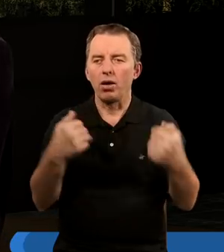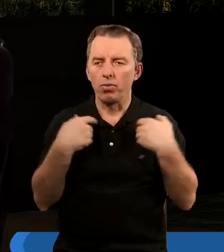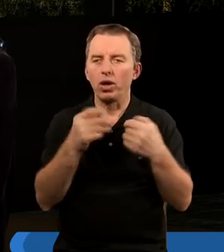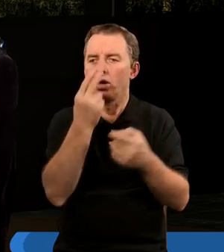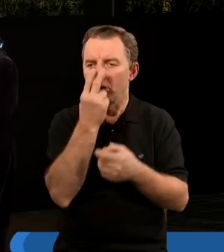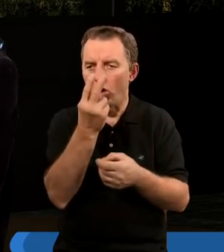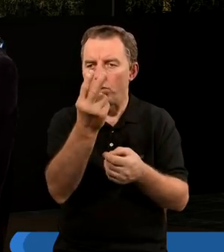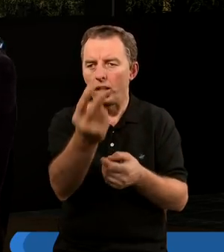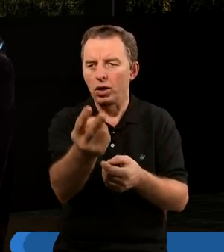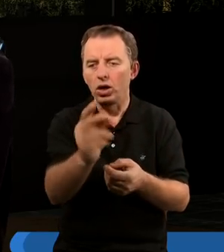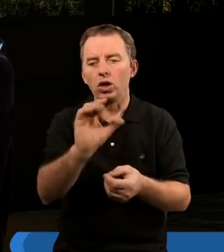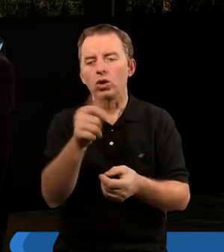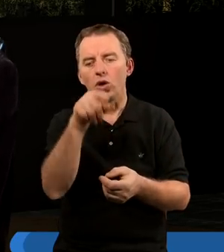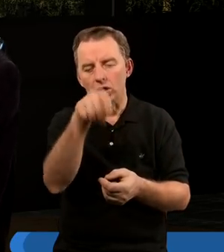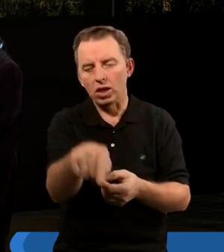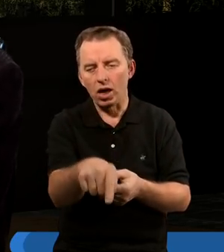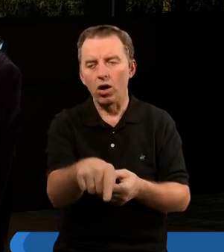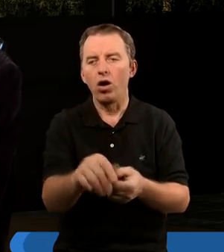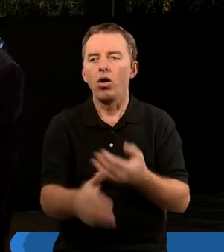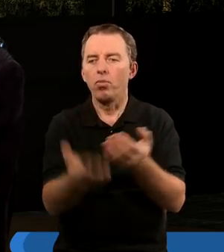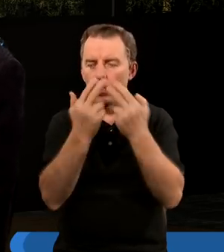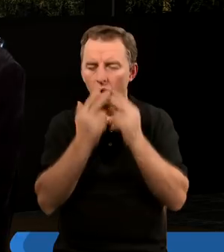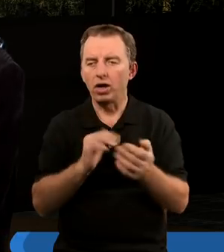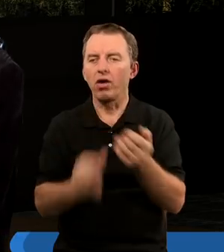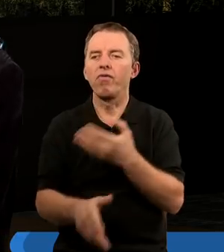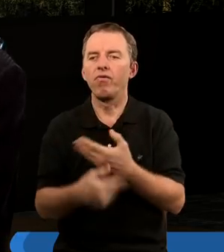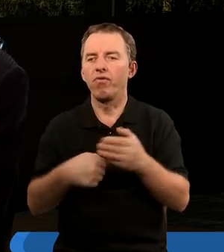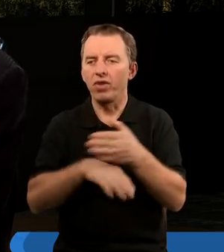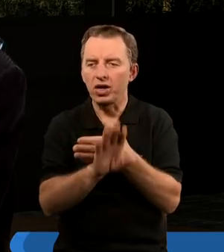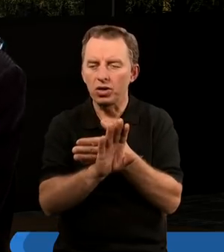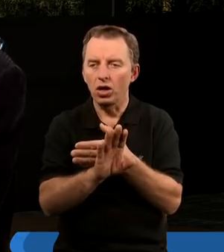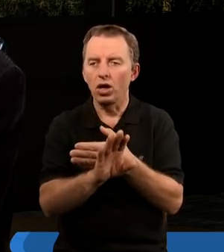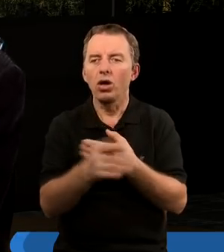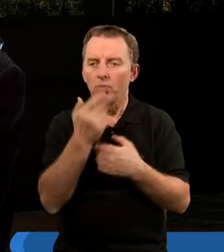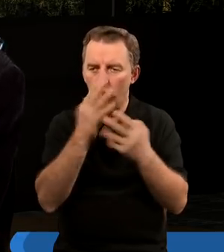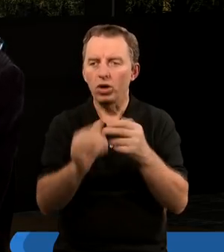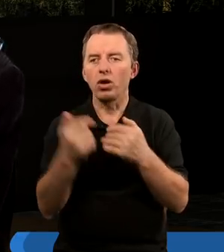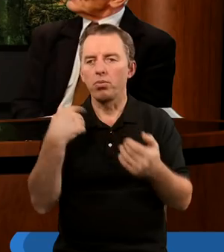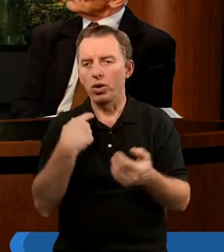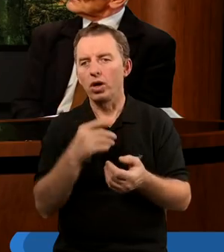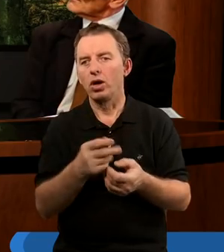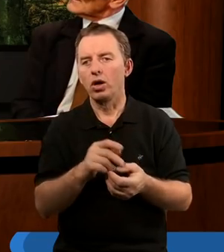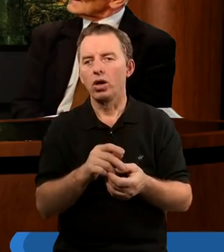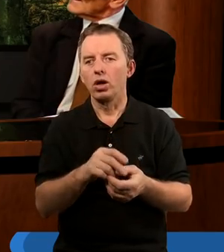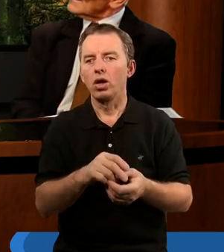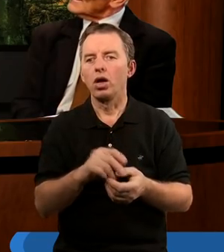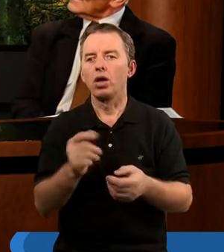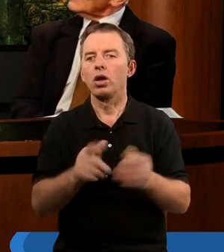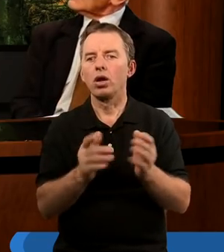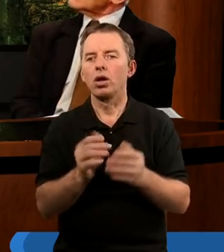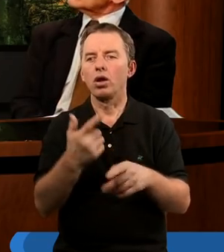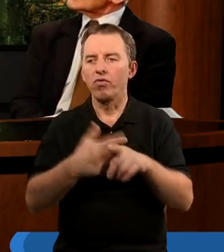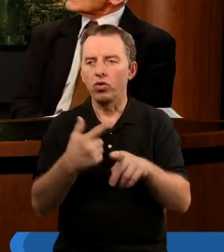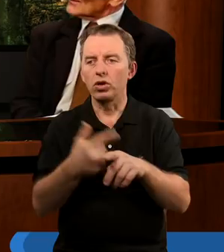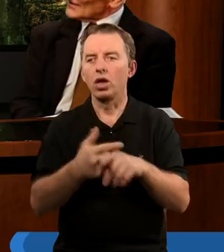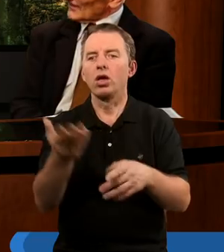zobaczymy, co z tego wyjdzie. Nie. Podobnie, gdy mówimy tu o Chrystusie. ktoś tylko z tekstu szukał, to w Księdze zychla